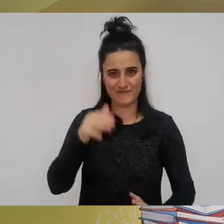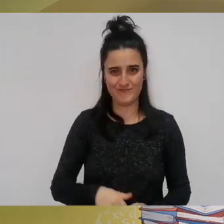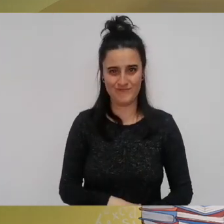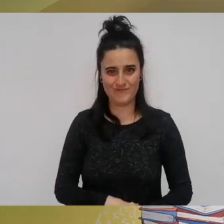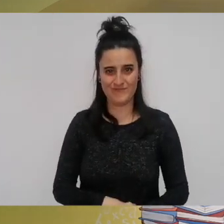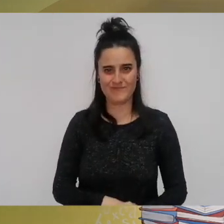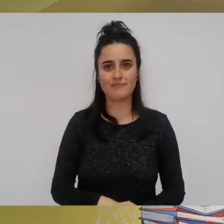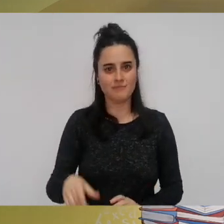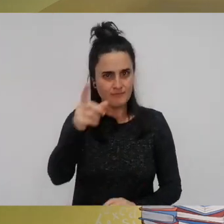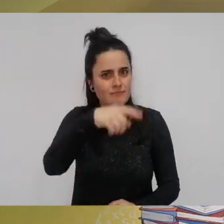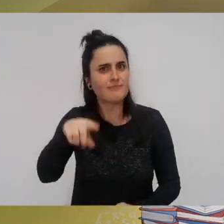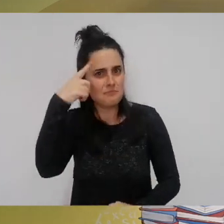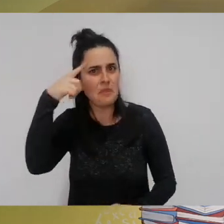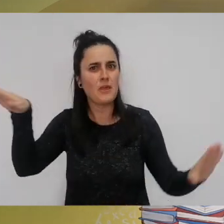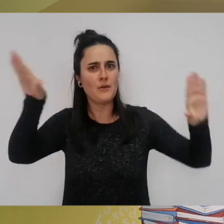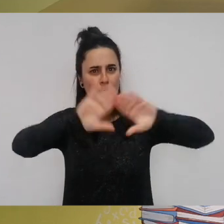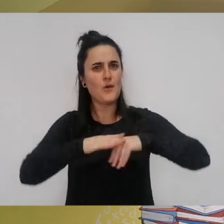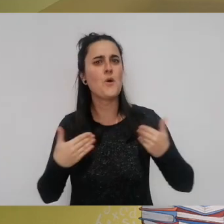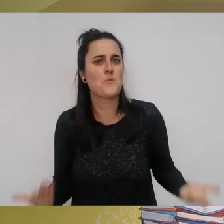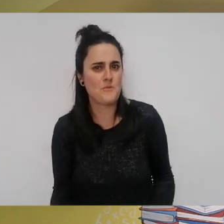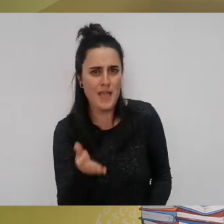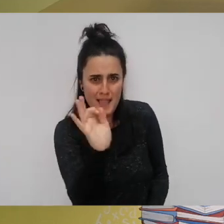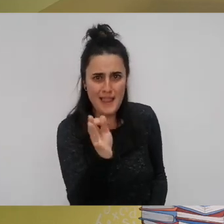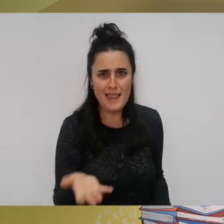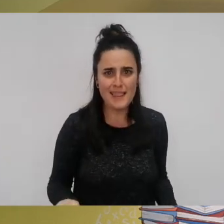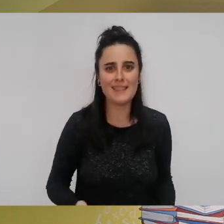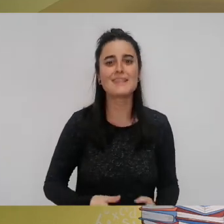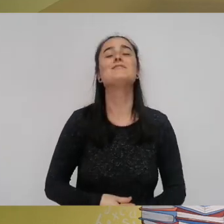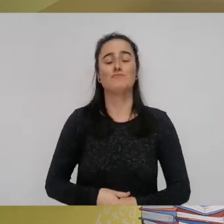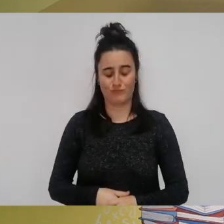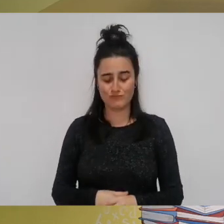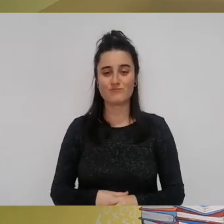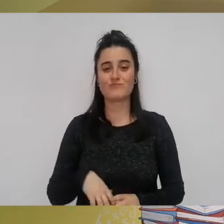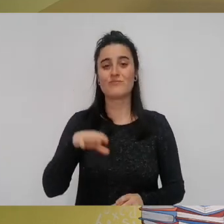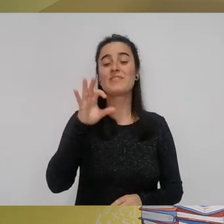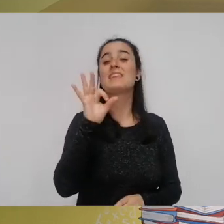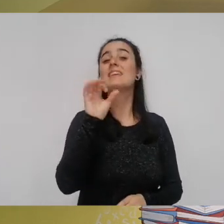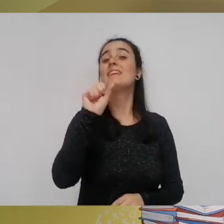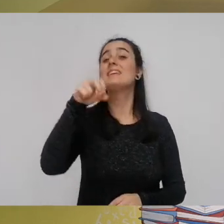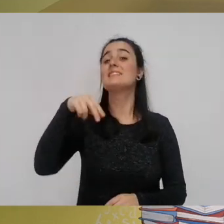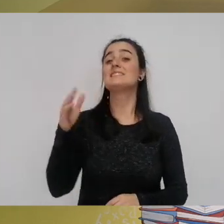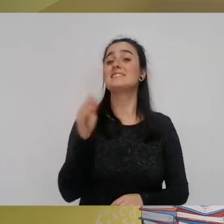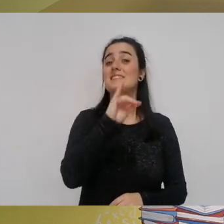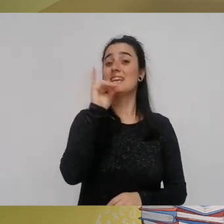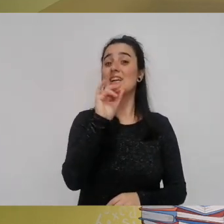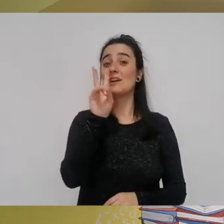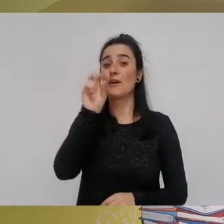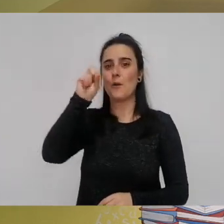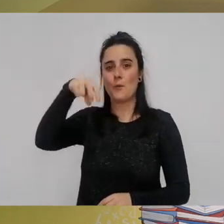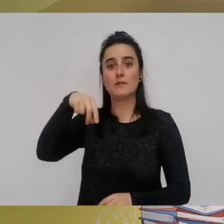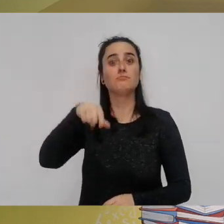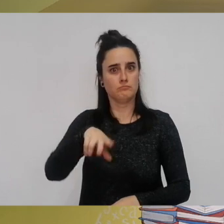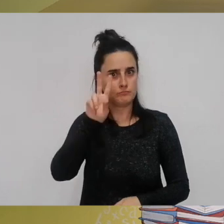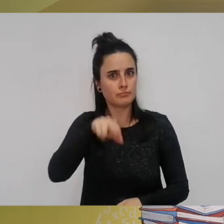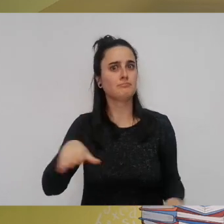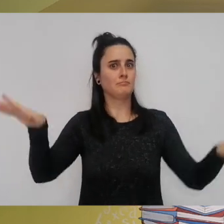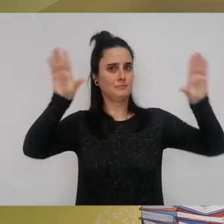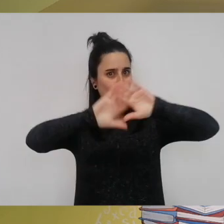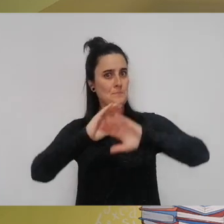balakizu ez de gauden hori ez da bai samujaneko gaud magikoa